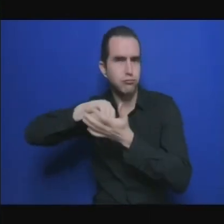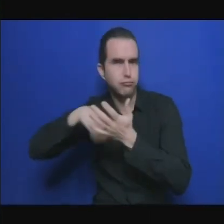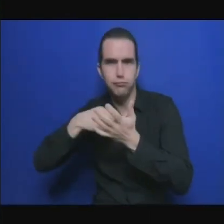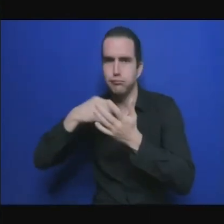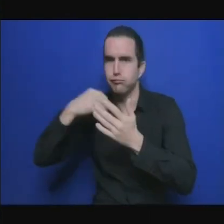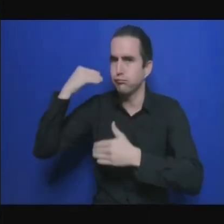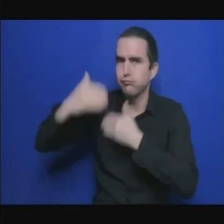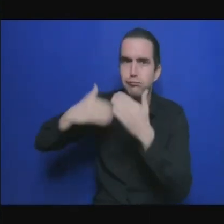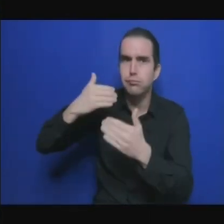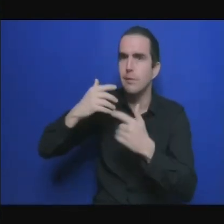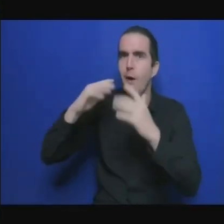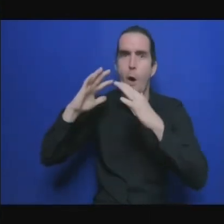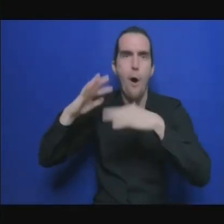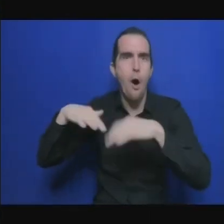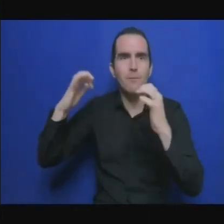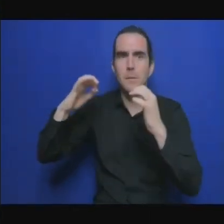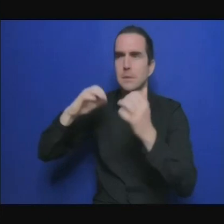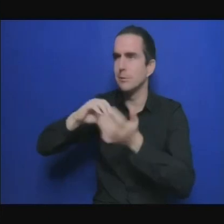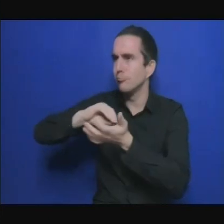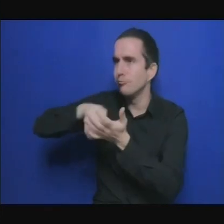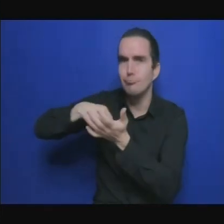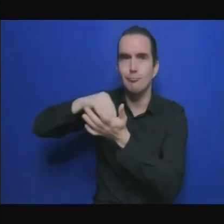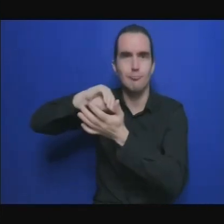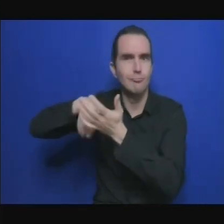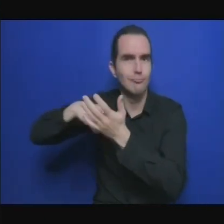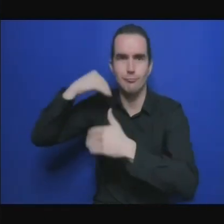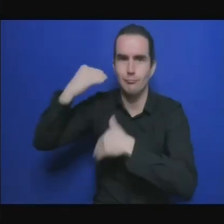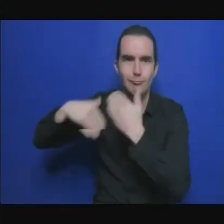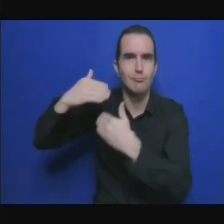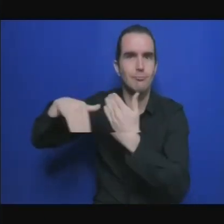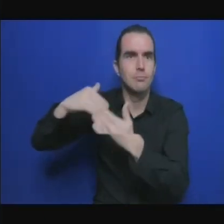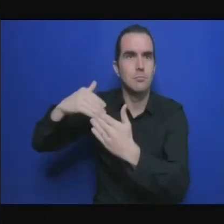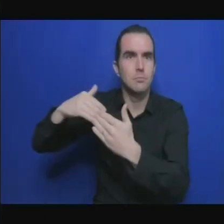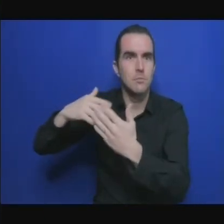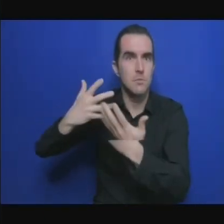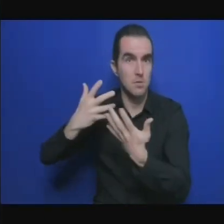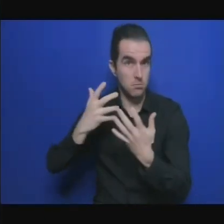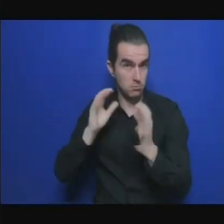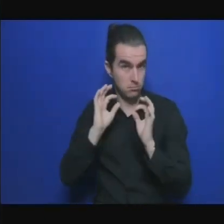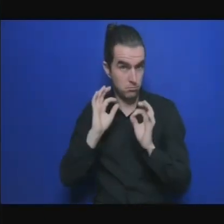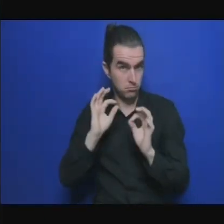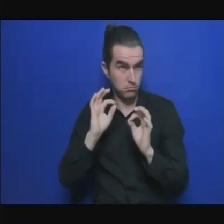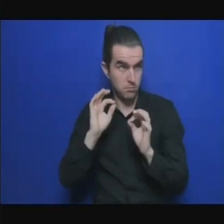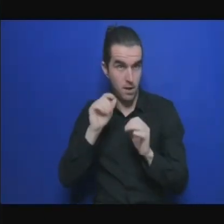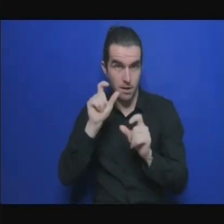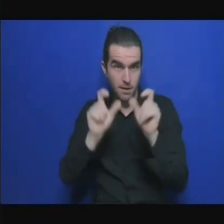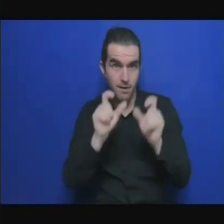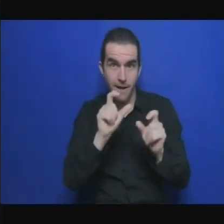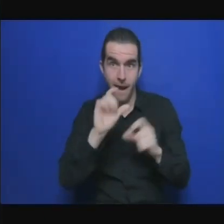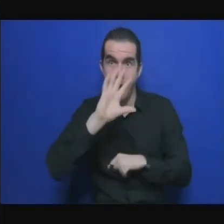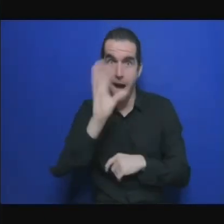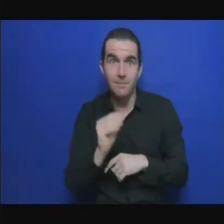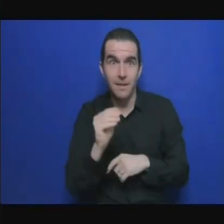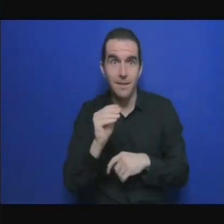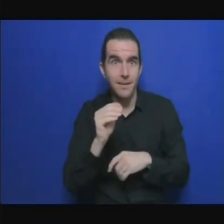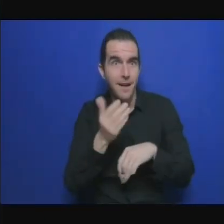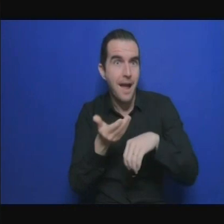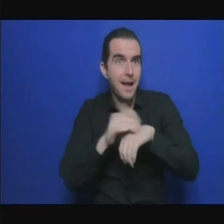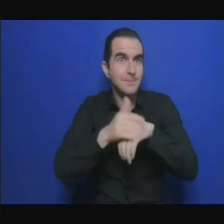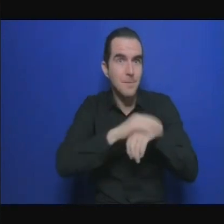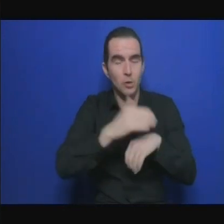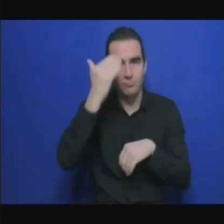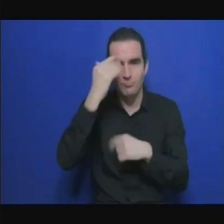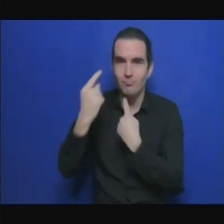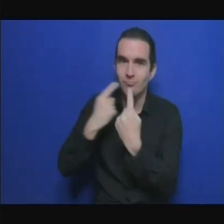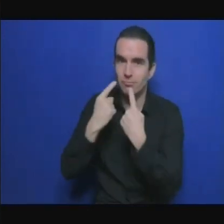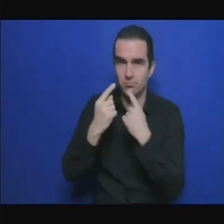'esprit et j'encourage je profite de cette ruine pour encourager les scientifiques africains à se saisir de ce problème parce qu'il y a finalement beaucoup